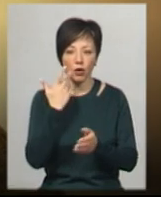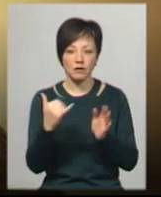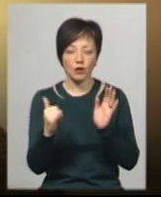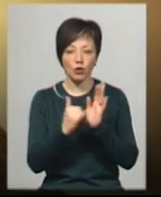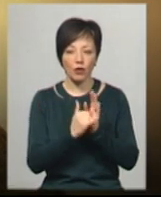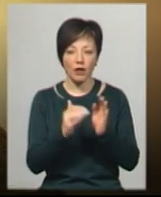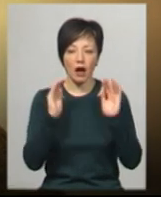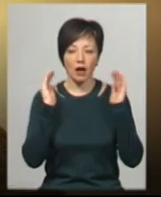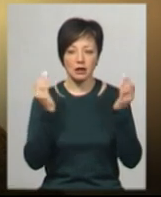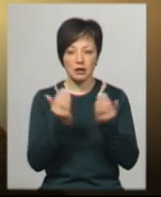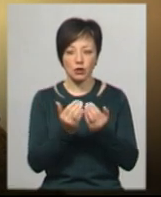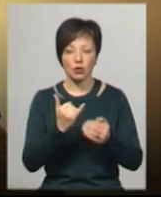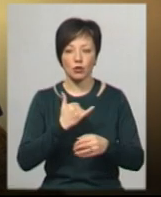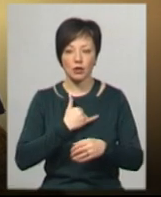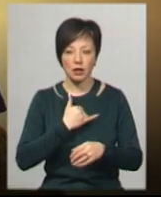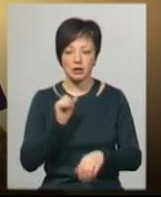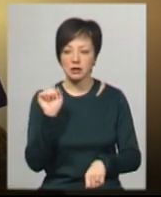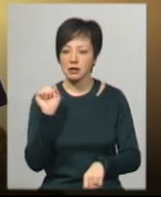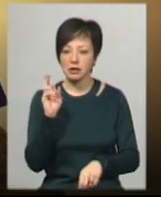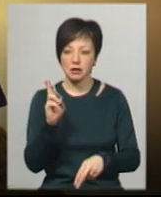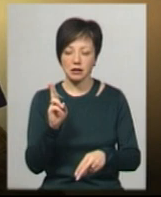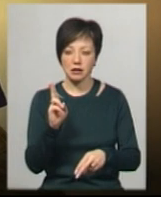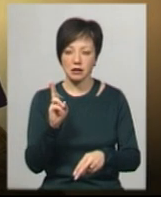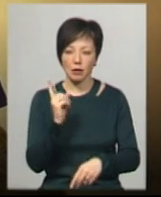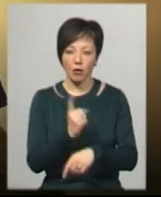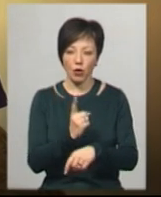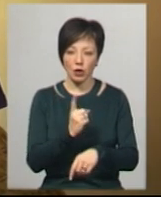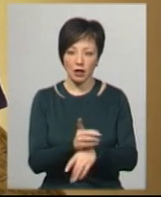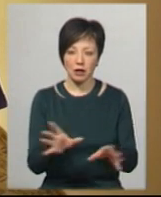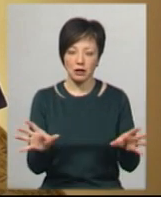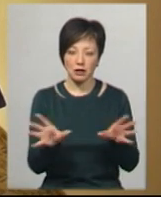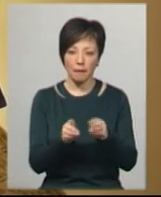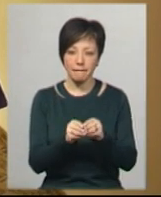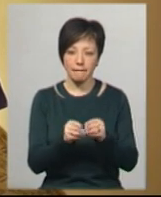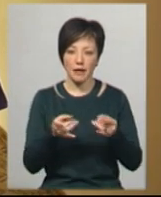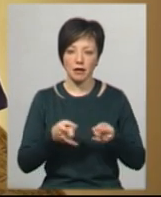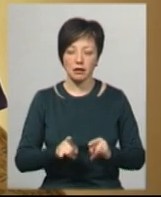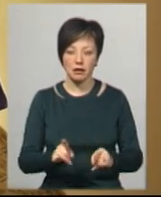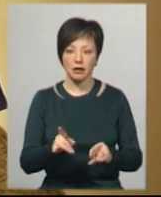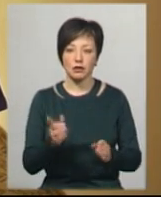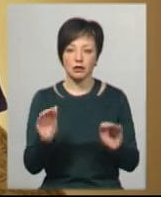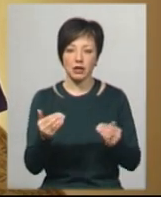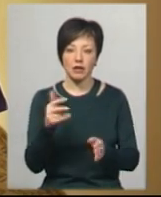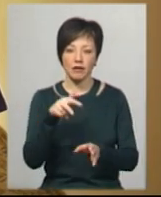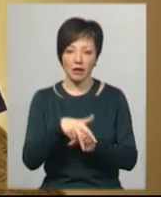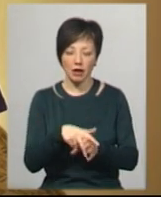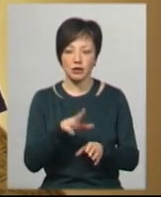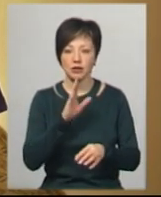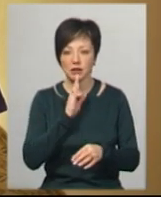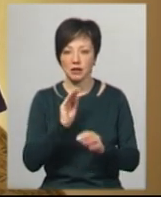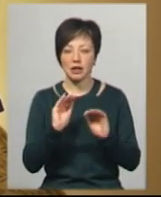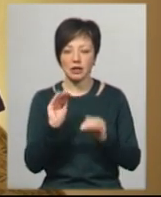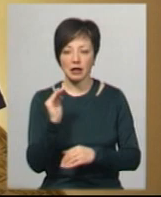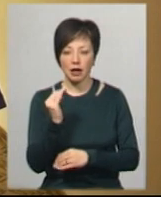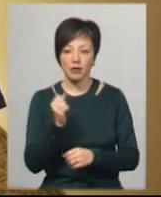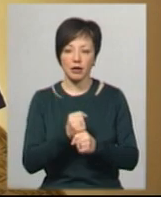карантин, в нас заборонилися партнерські пологи для того, щоб зменшити навантаження і на персонал, на роділь, на дітей,